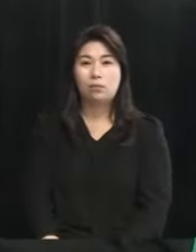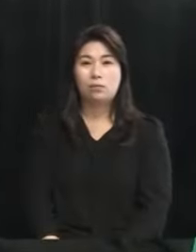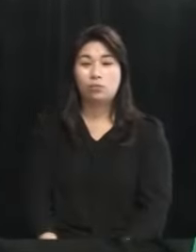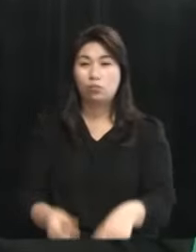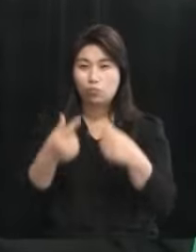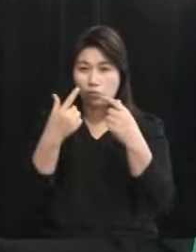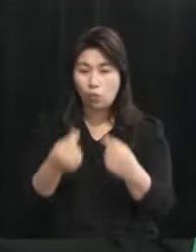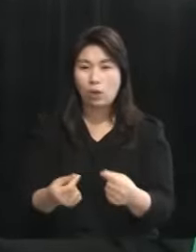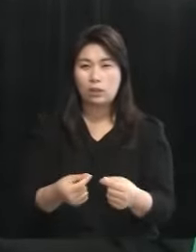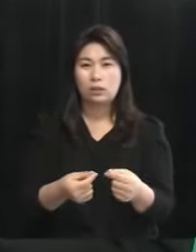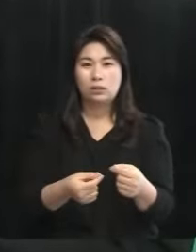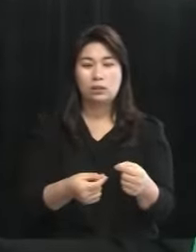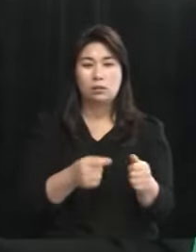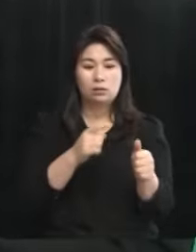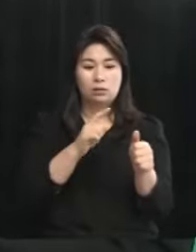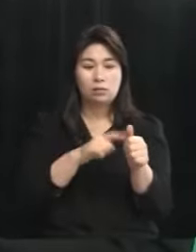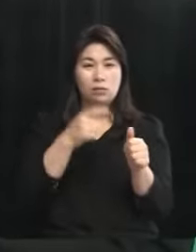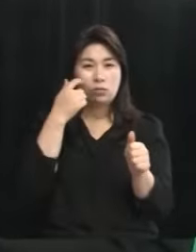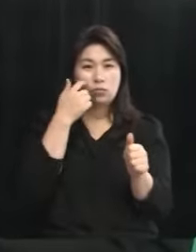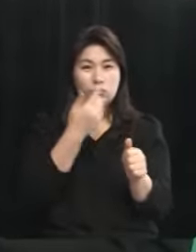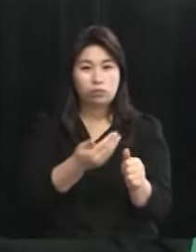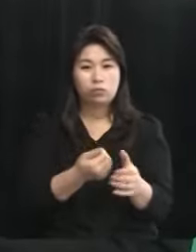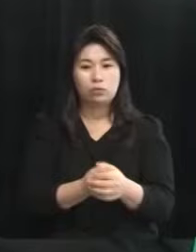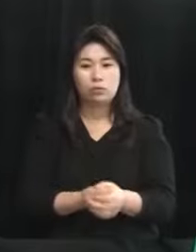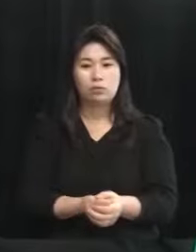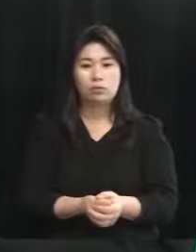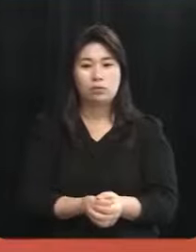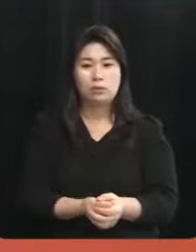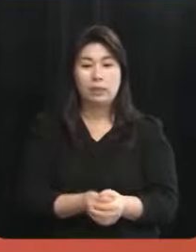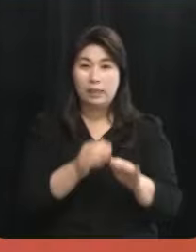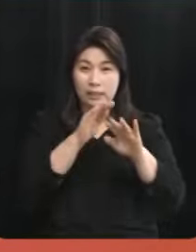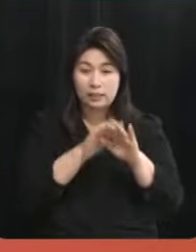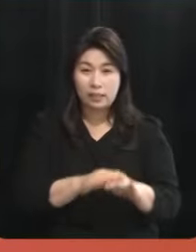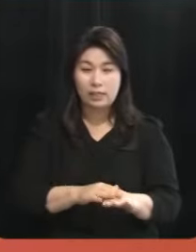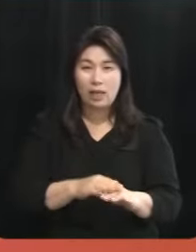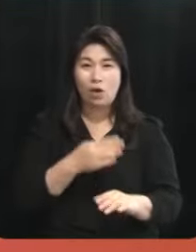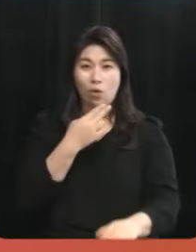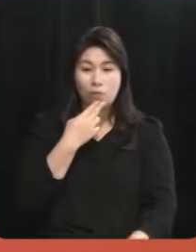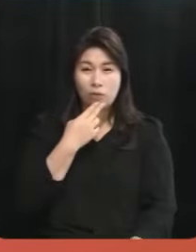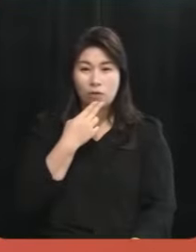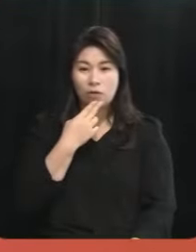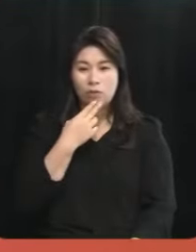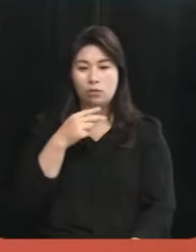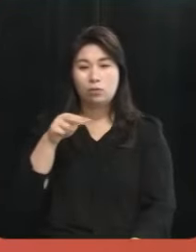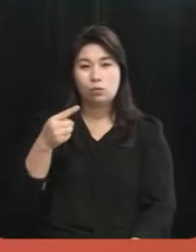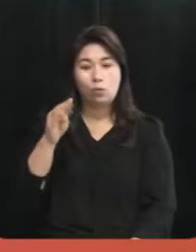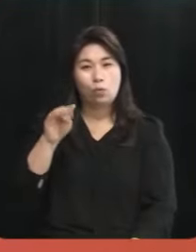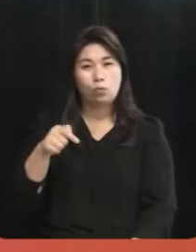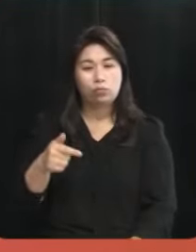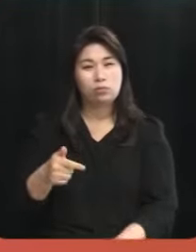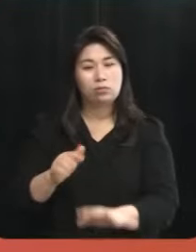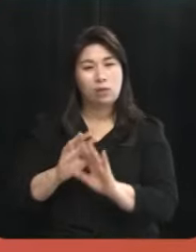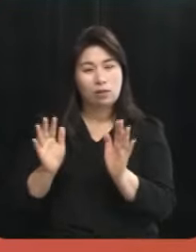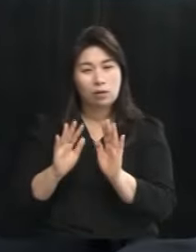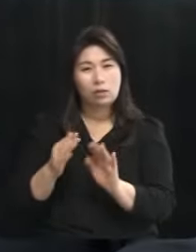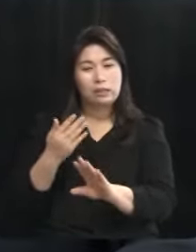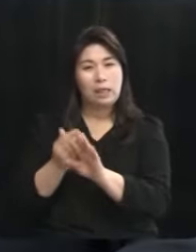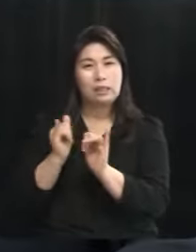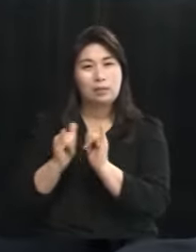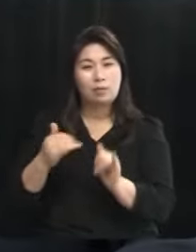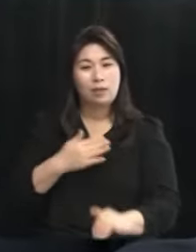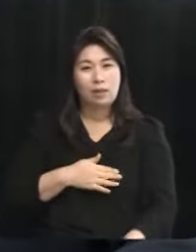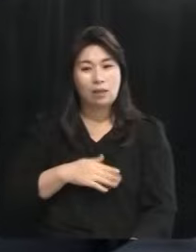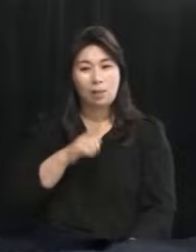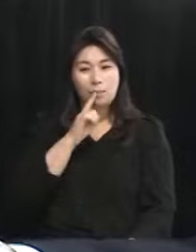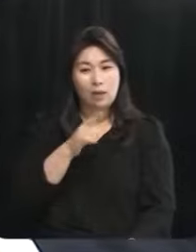똑같이 김한규 후보께 묻겠습니다 쉽게 안 한 건 몰라도 소분 안 한 건 놈이 안다라는 말 무슨 말인지